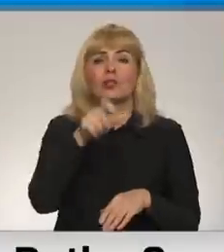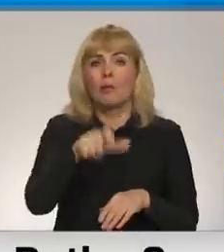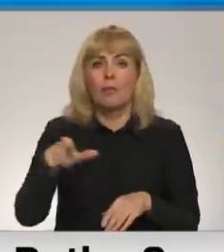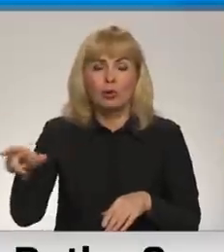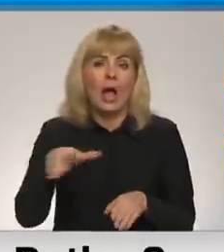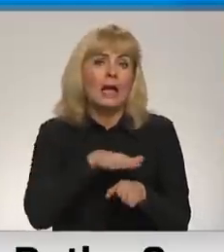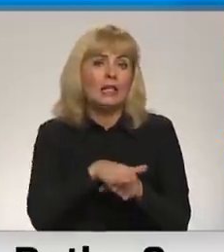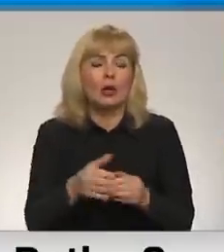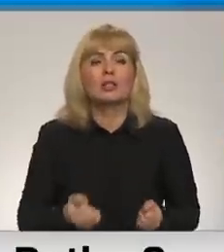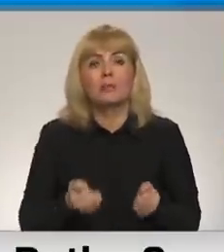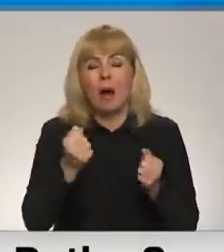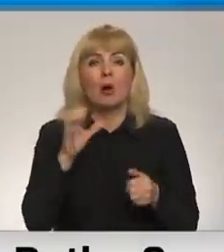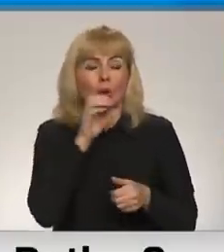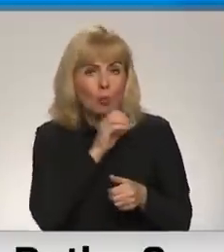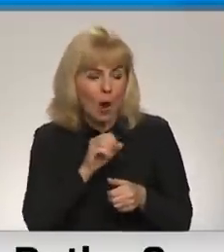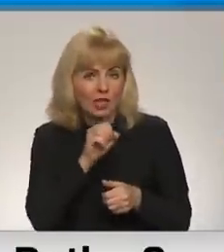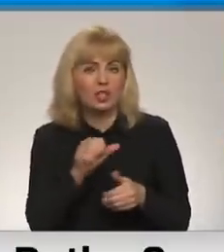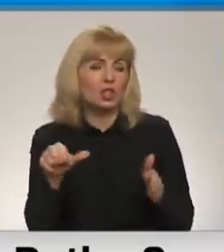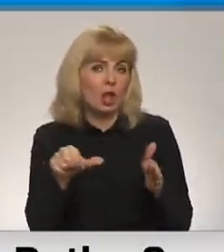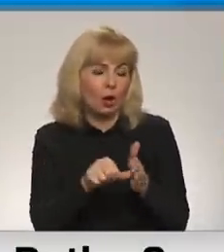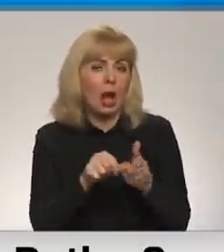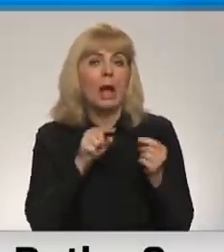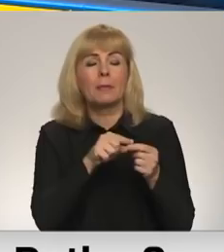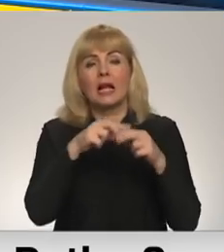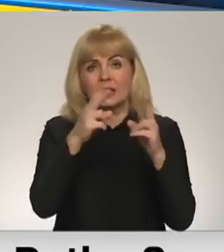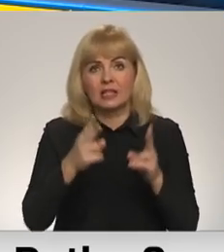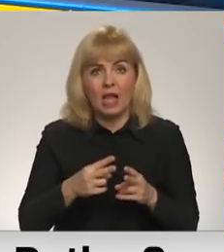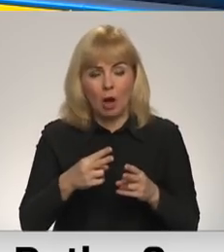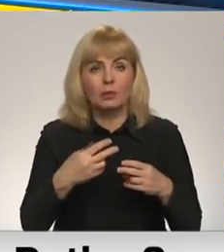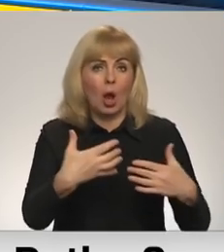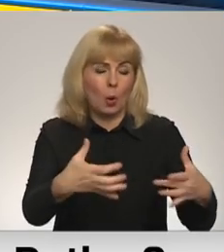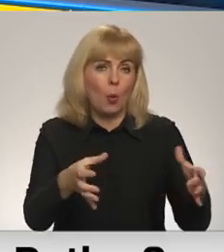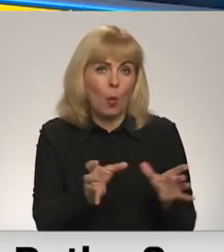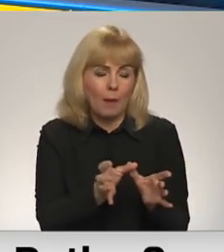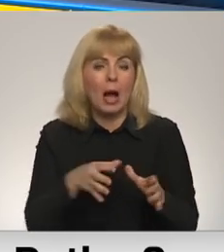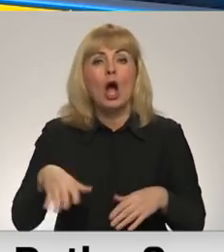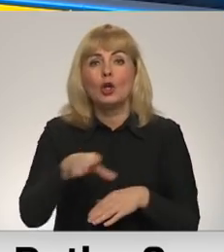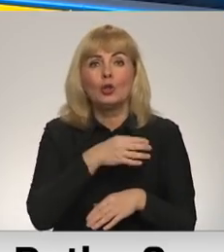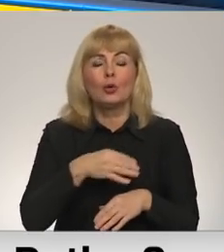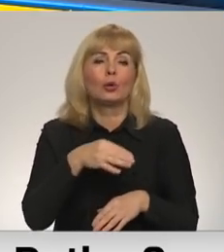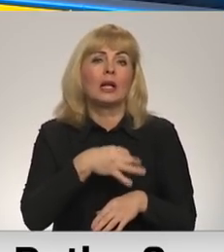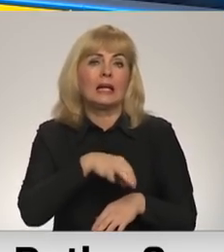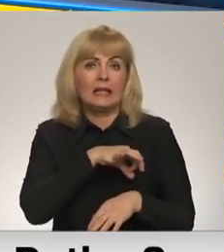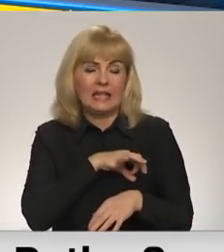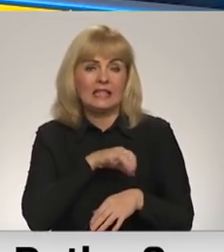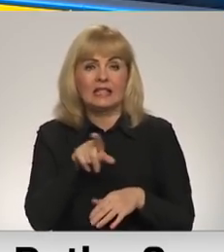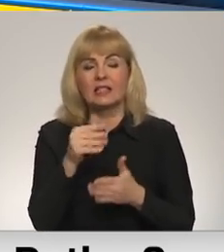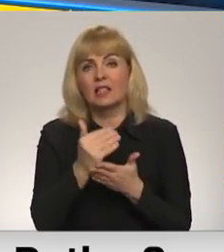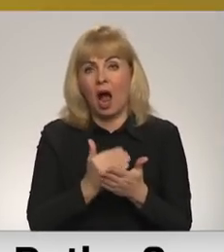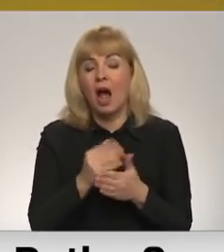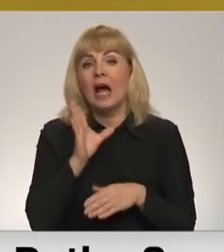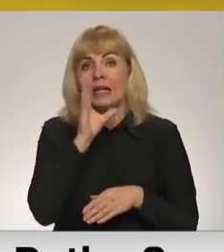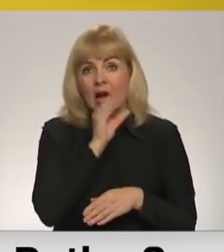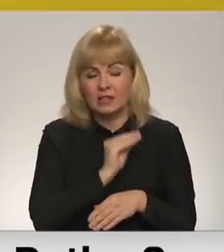smagākos noziegumus pret starptautisko kopienu. Šī te universālā jurisdikcija, ko jūs minējāt, tas tā tad ir